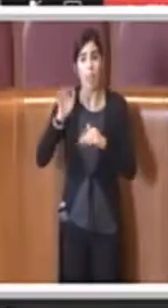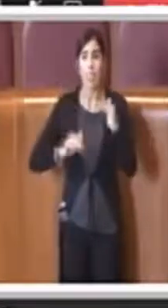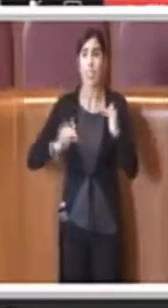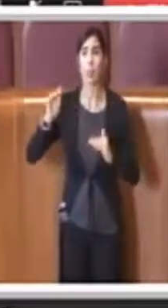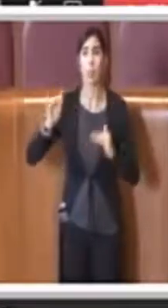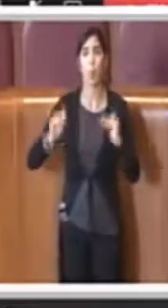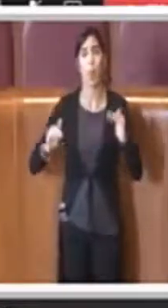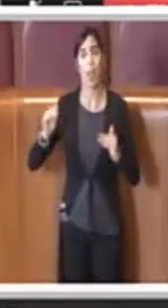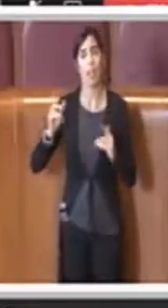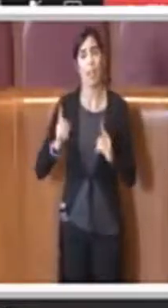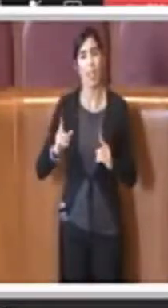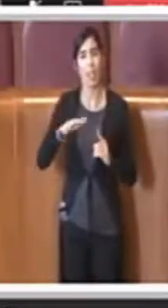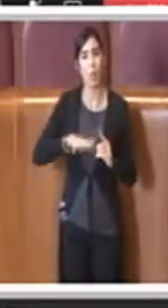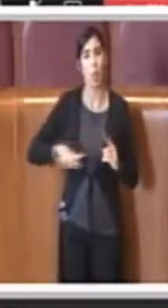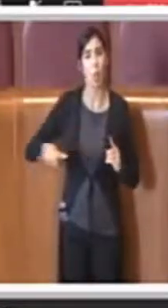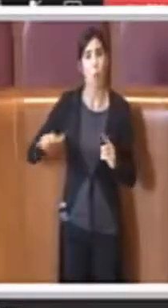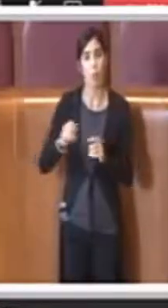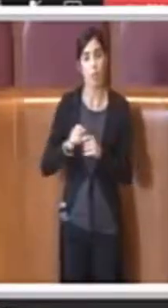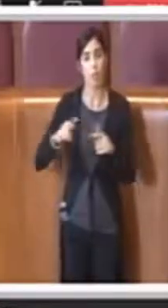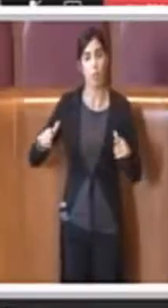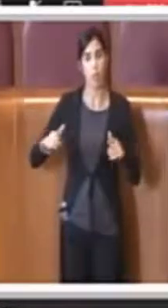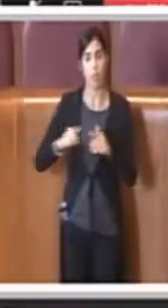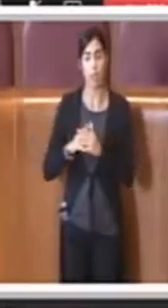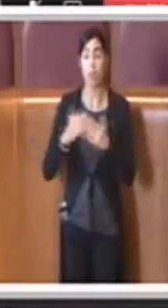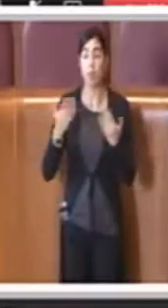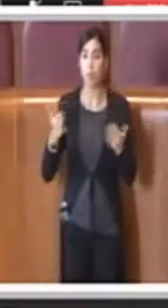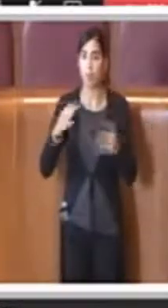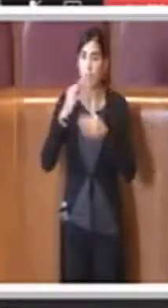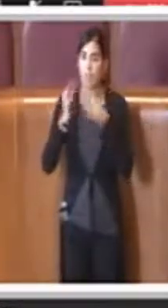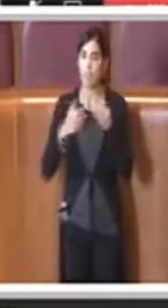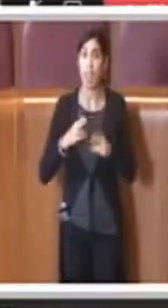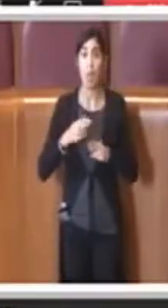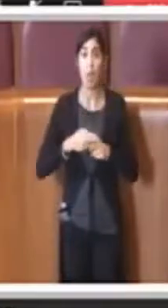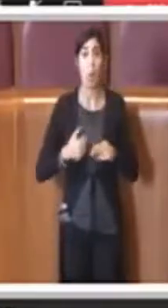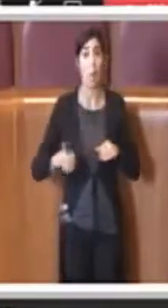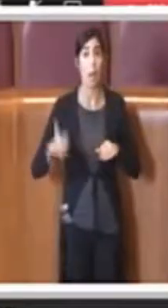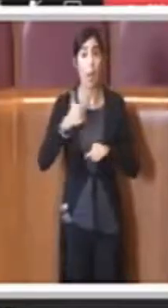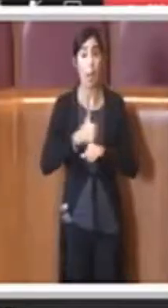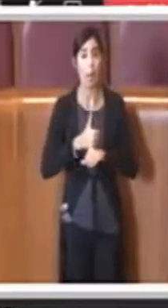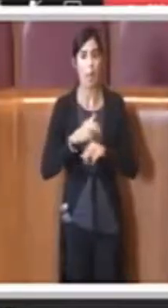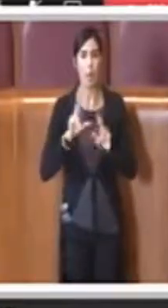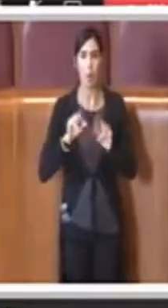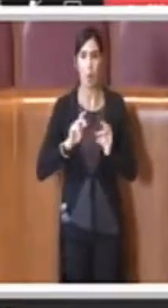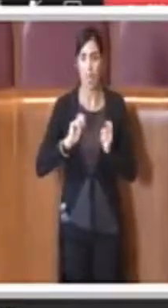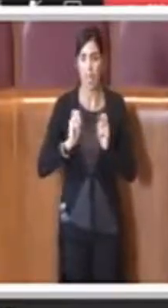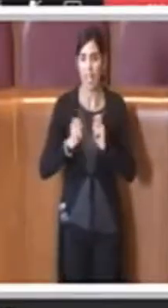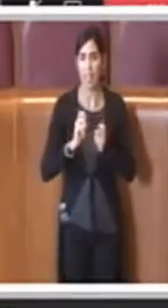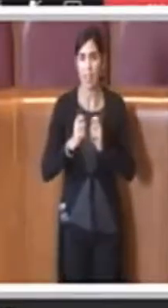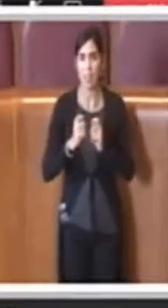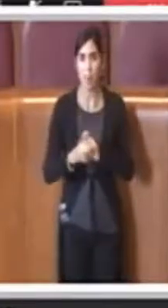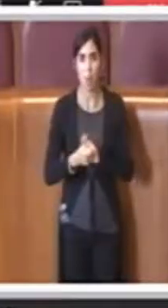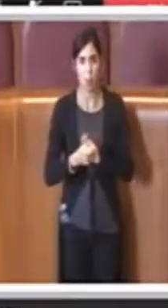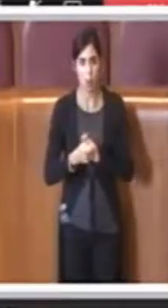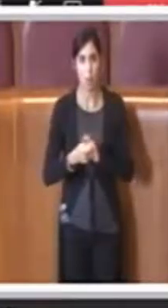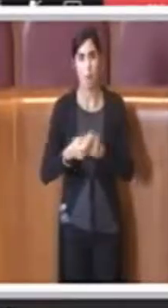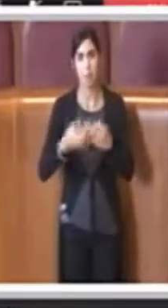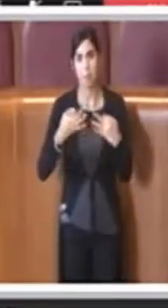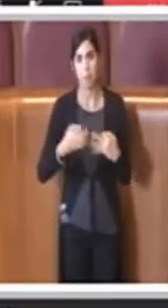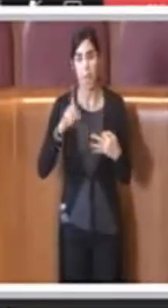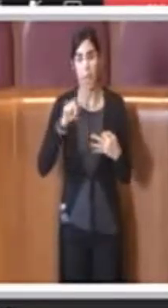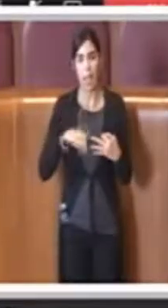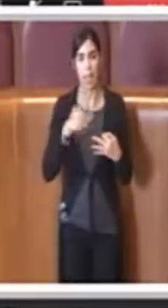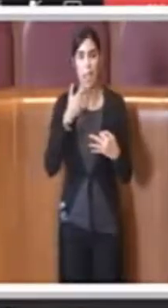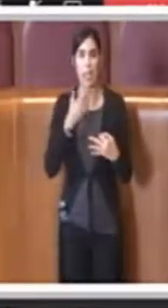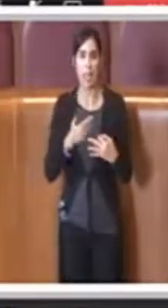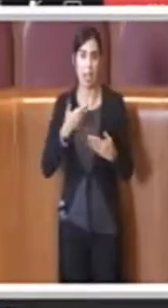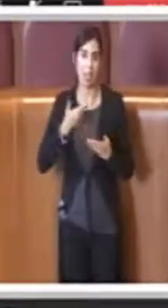cittadina. E quindi Roma Capitale, nel modo delle forme e nei limiti stabiliti anche ovviamente dal presente